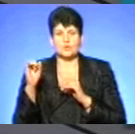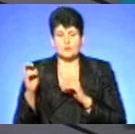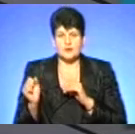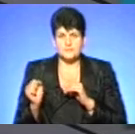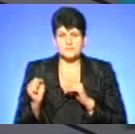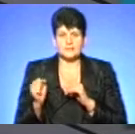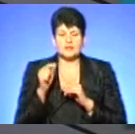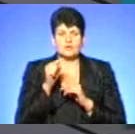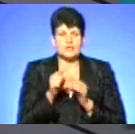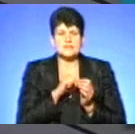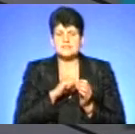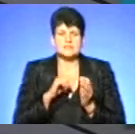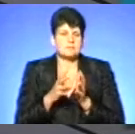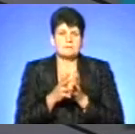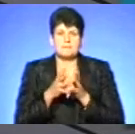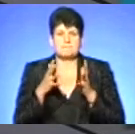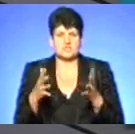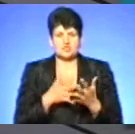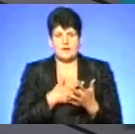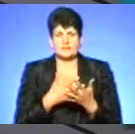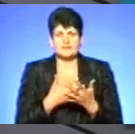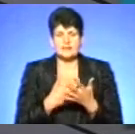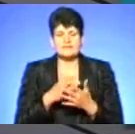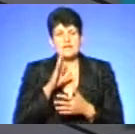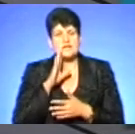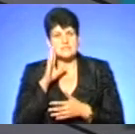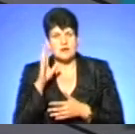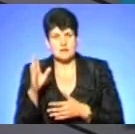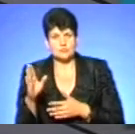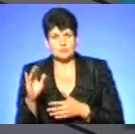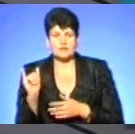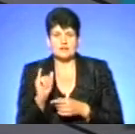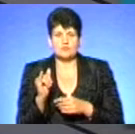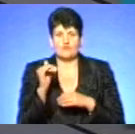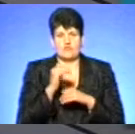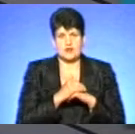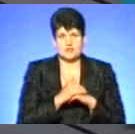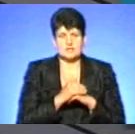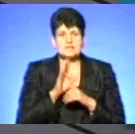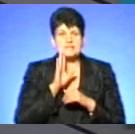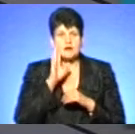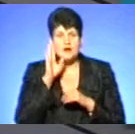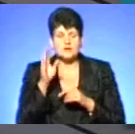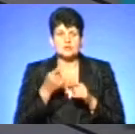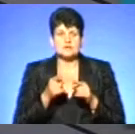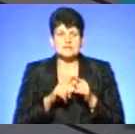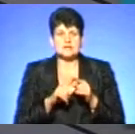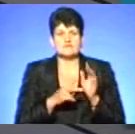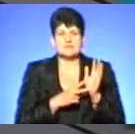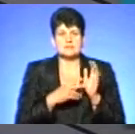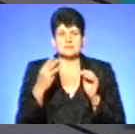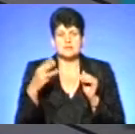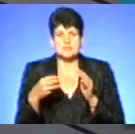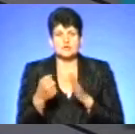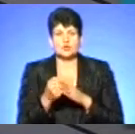це десь від 7.30 до 10 години ранку, а ввечері десь від 17.00 і до 8.00